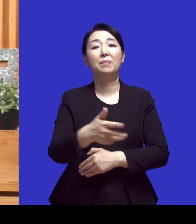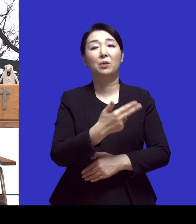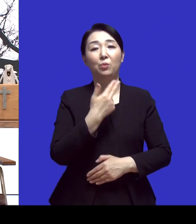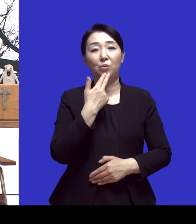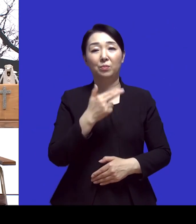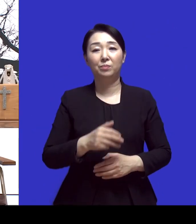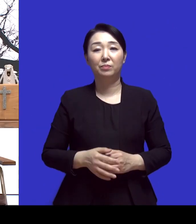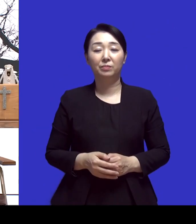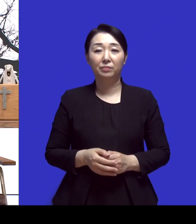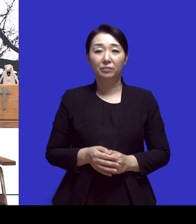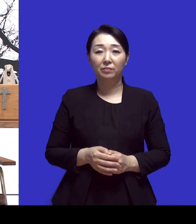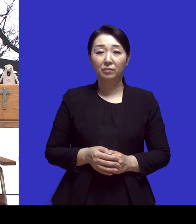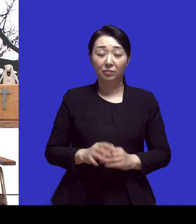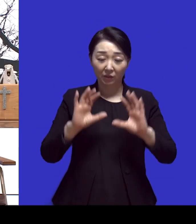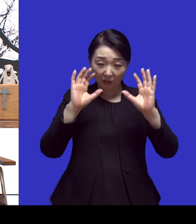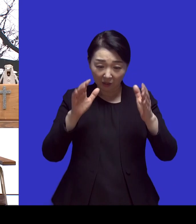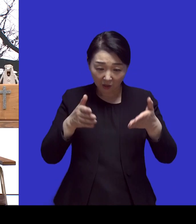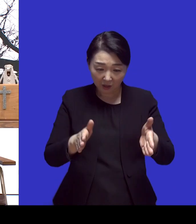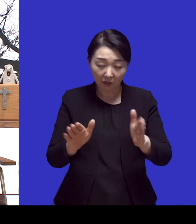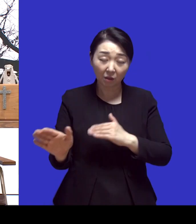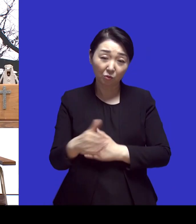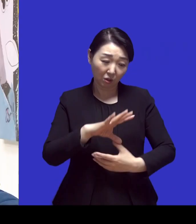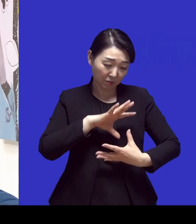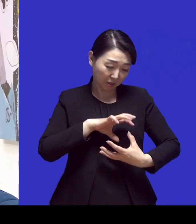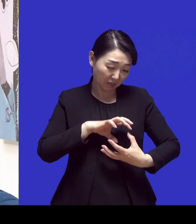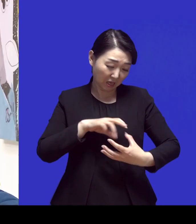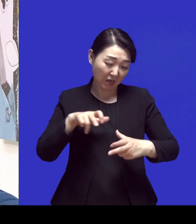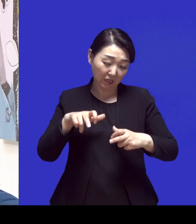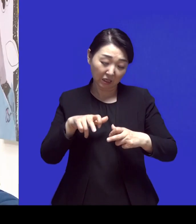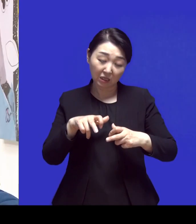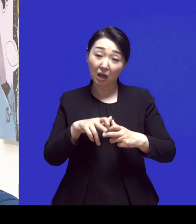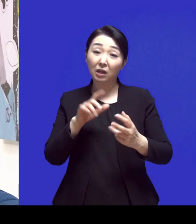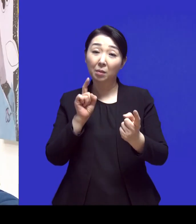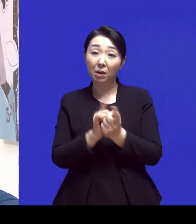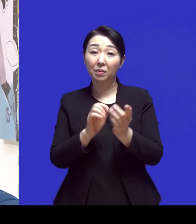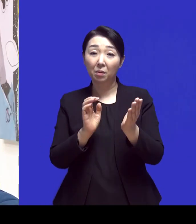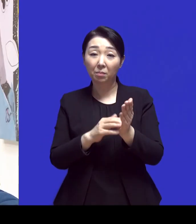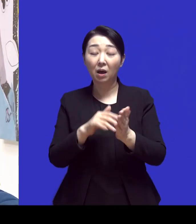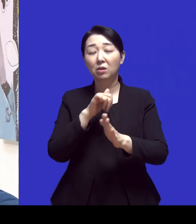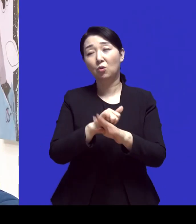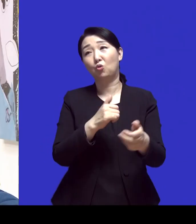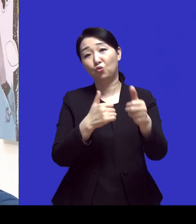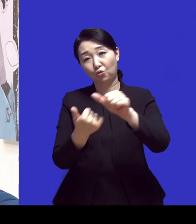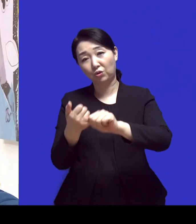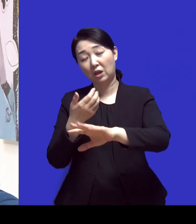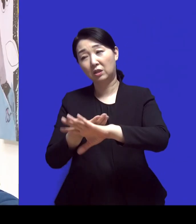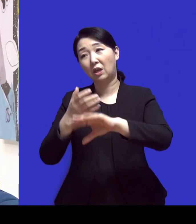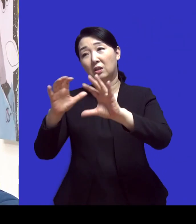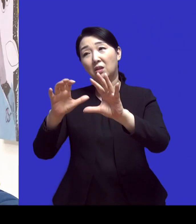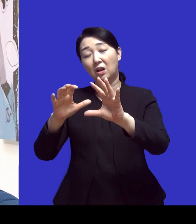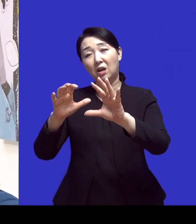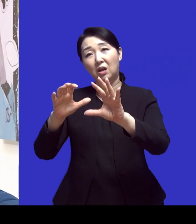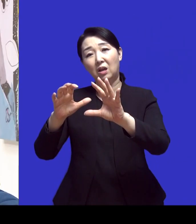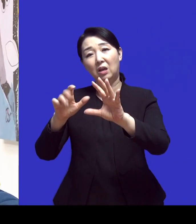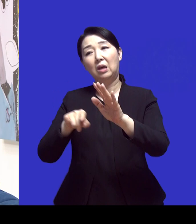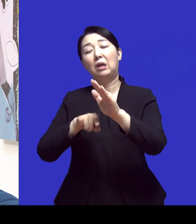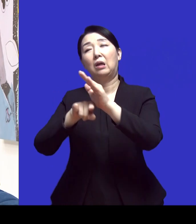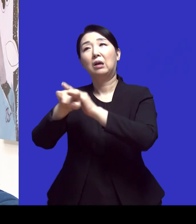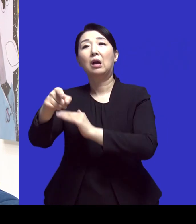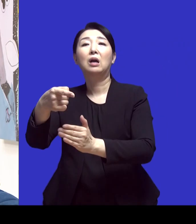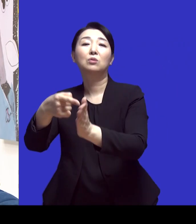그러니까 선천선 심장병으로 태어나면 죽거나 외국에 나가서 살 수 있는 상황이었는데